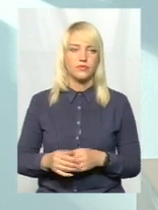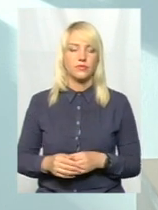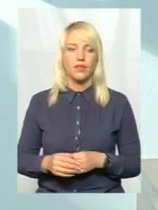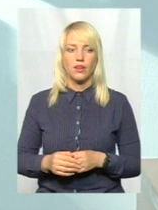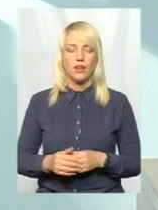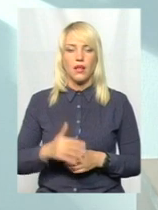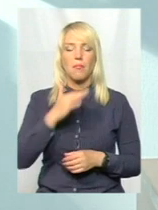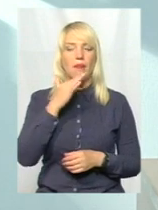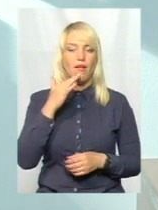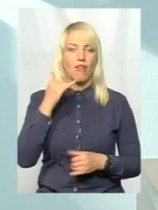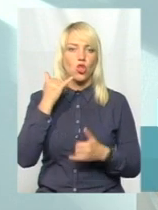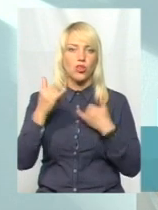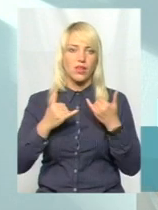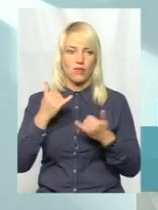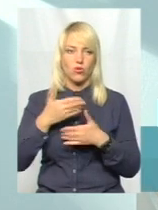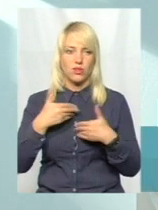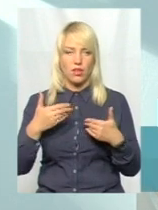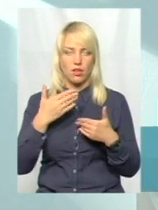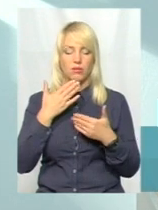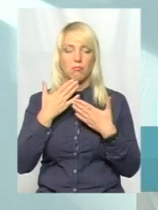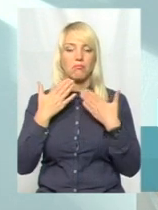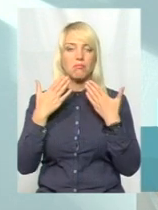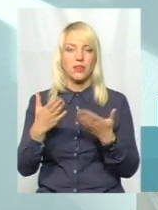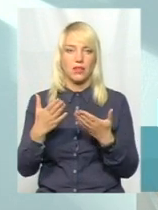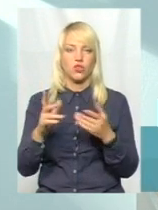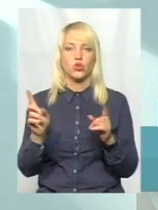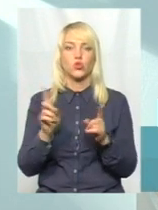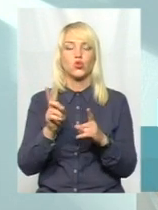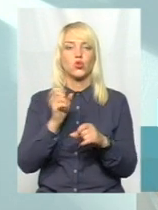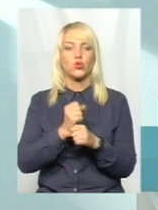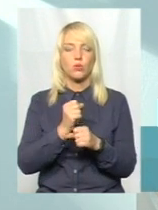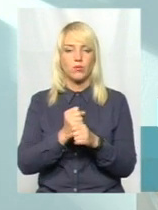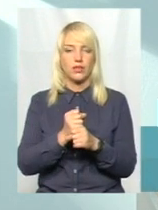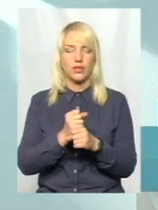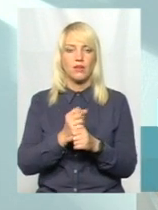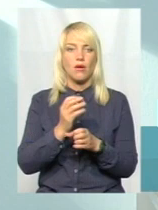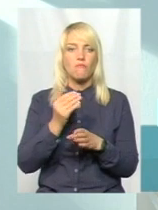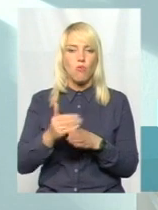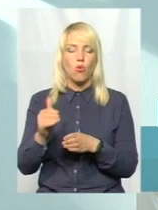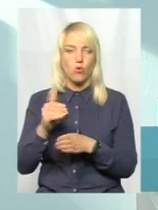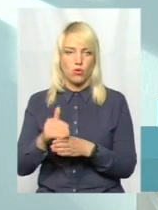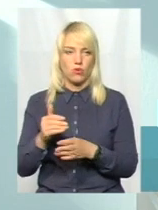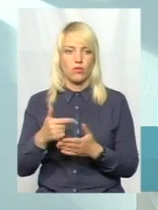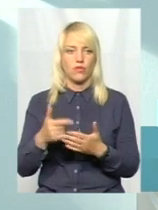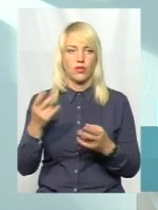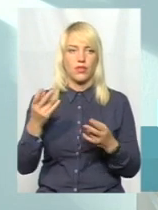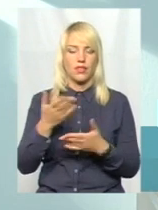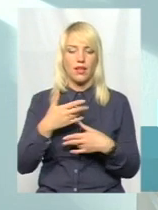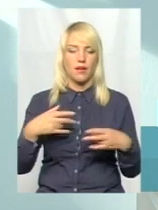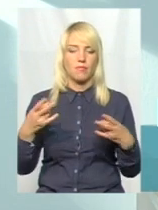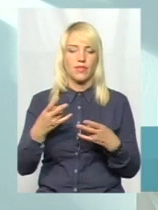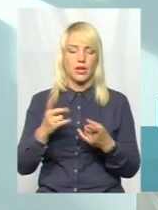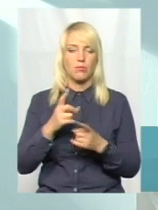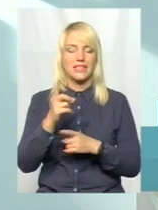багато телефонують нам і розпитують, якимось чином, що зробити покроково. Ви розумієте, нам потрібно всім змінити, мабуть, підхід